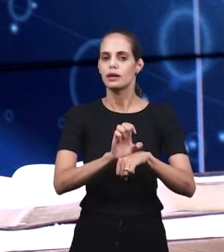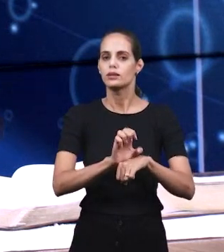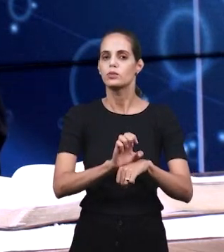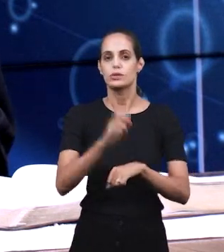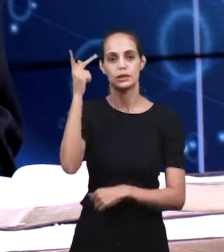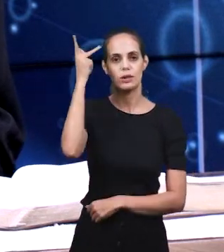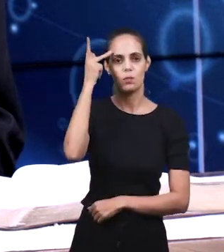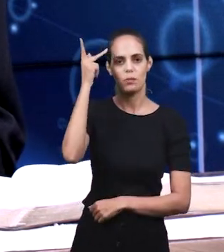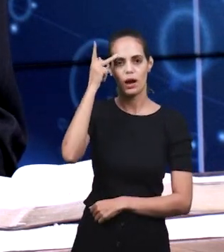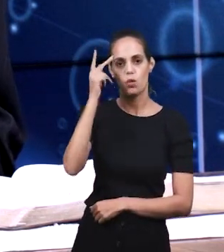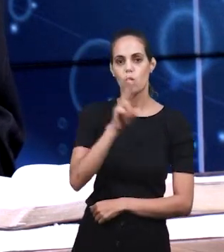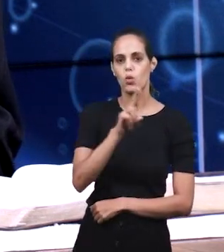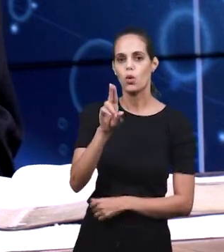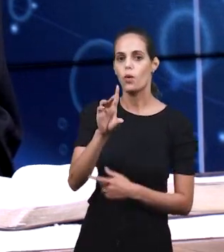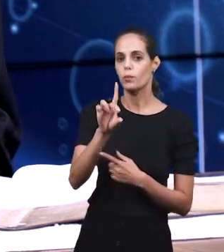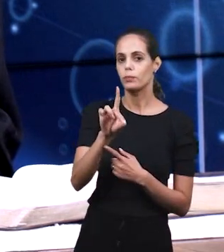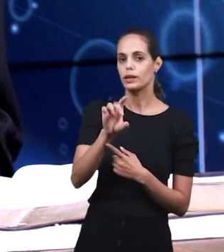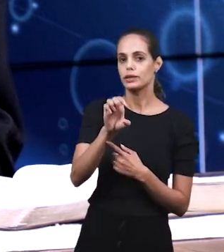-Паулу.